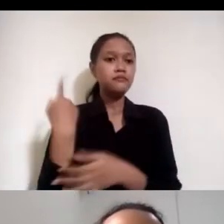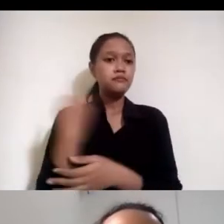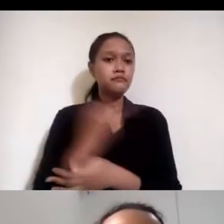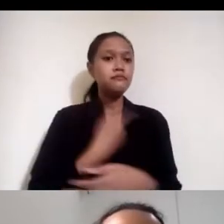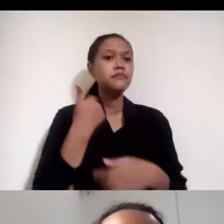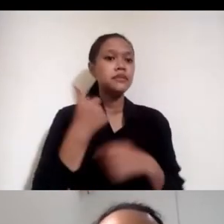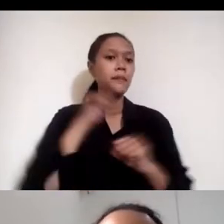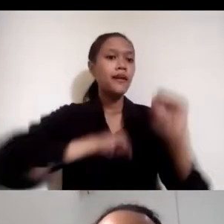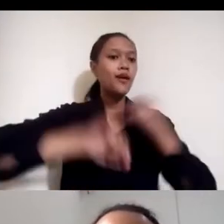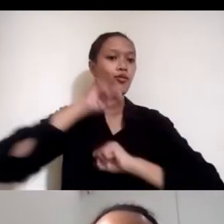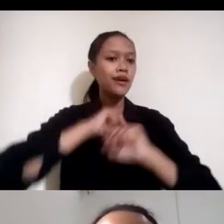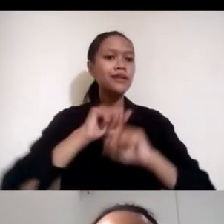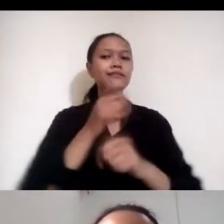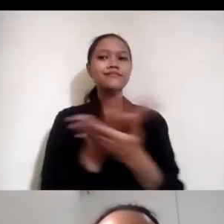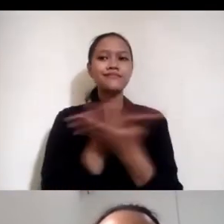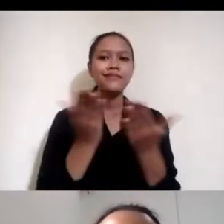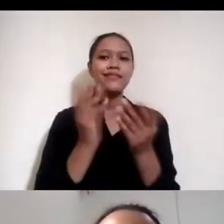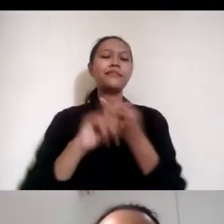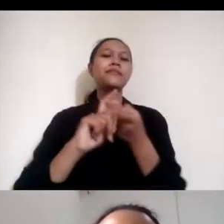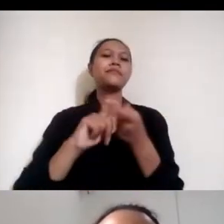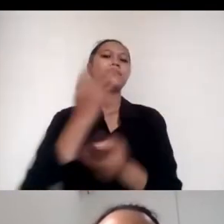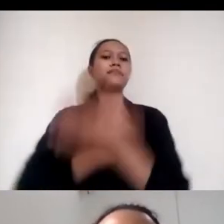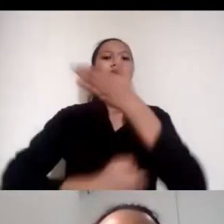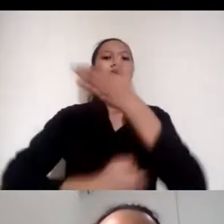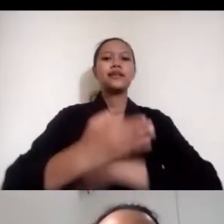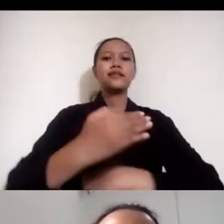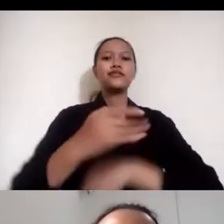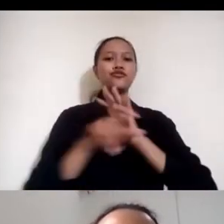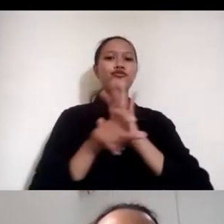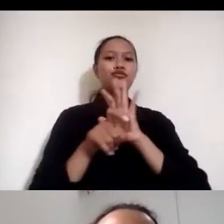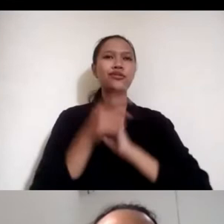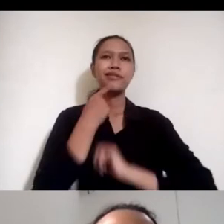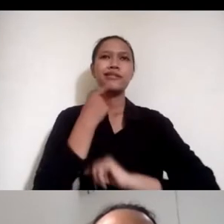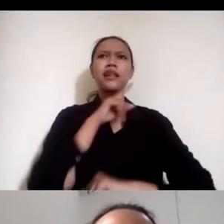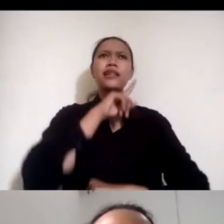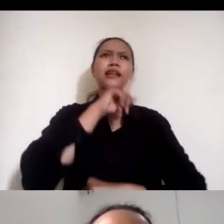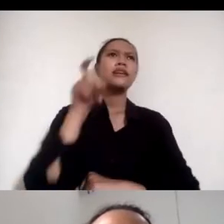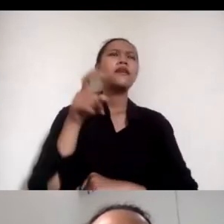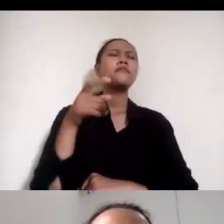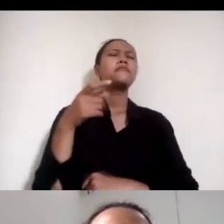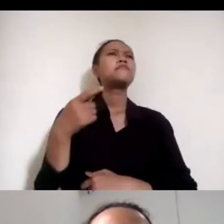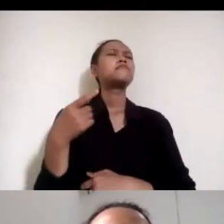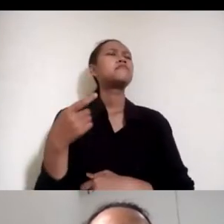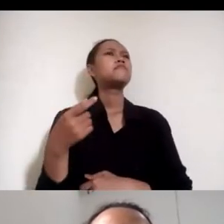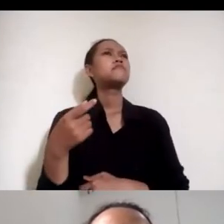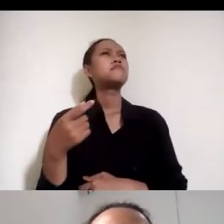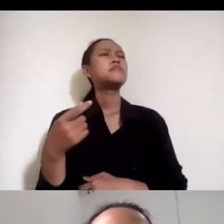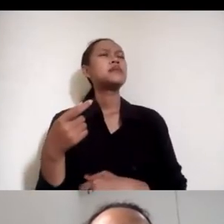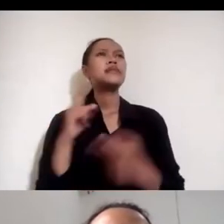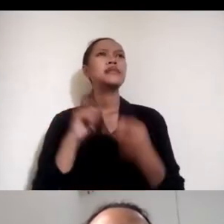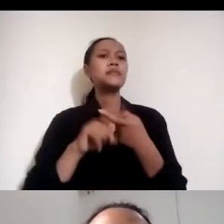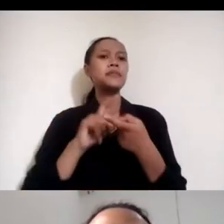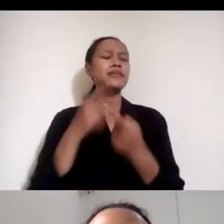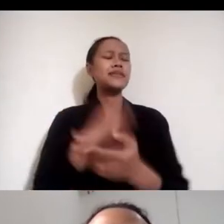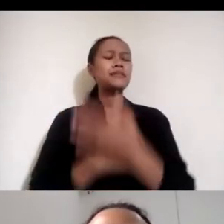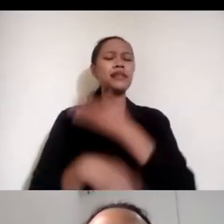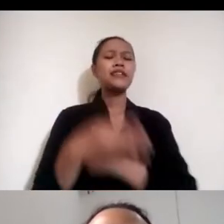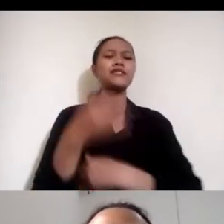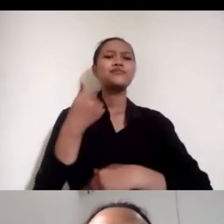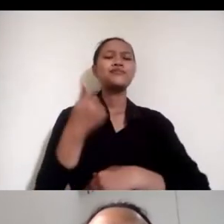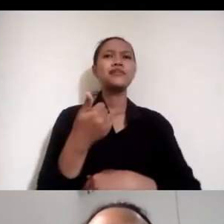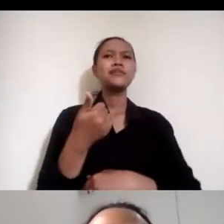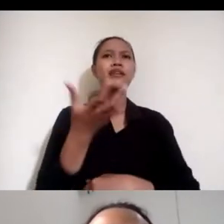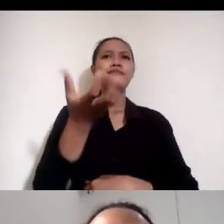disabilitas. Misalnya soal mempertanyakan seberapa banyak teman-teman yang kemudian dapat mengakses program